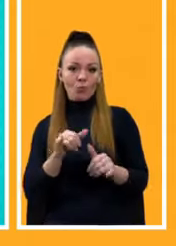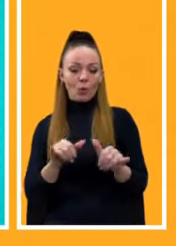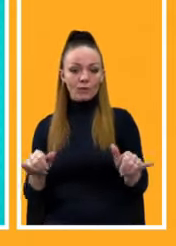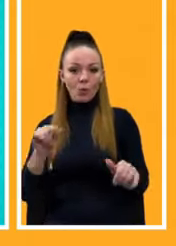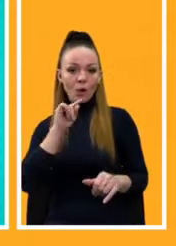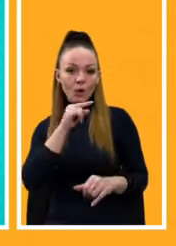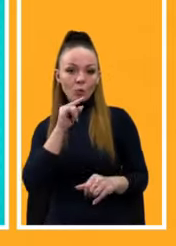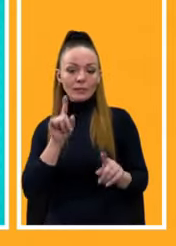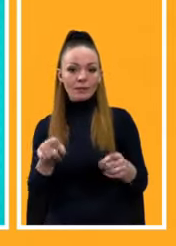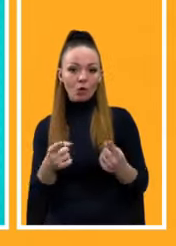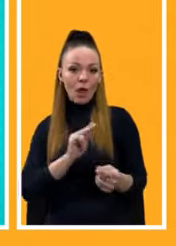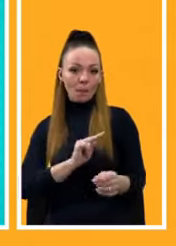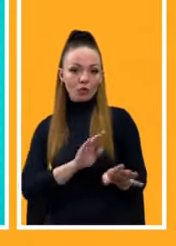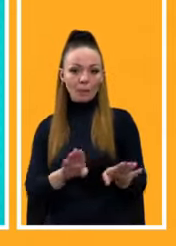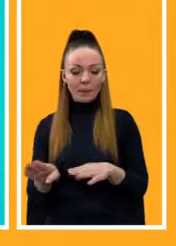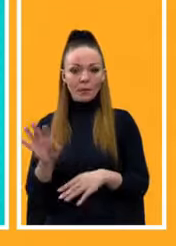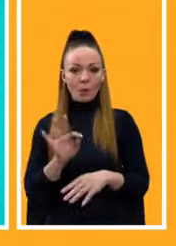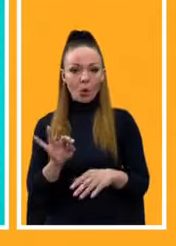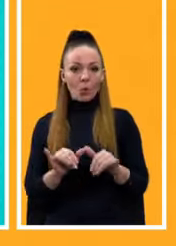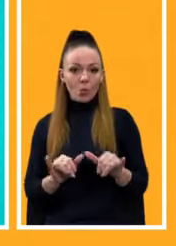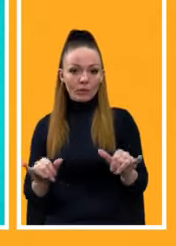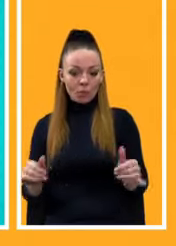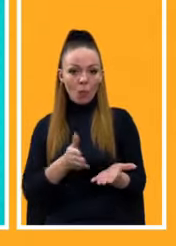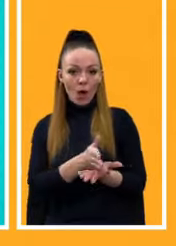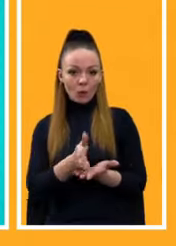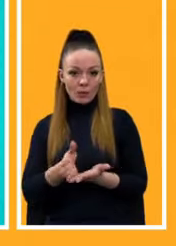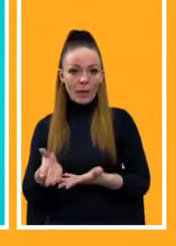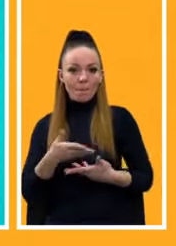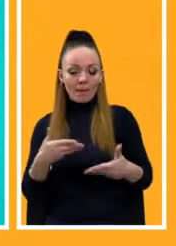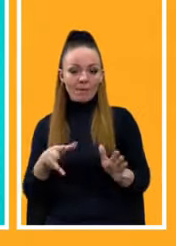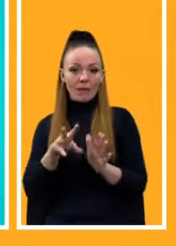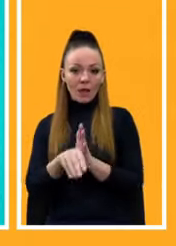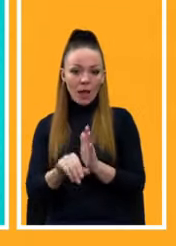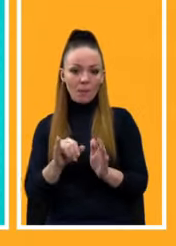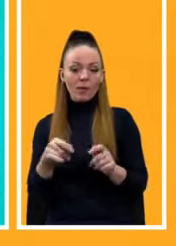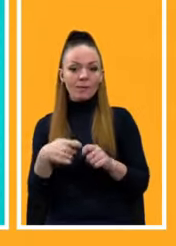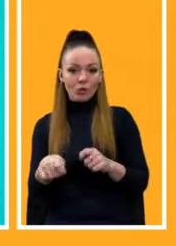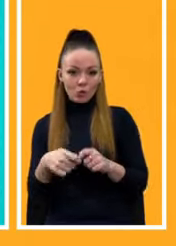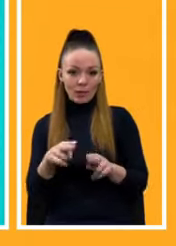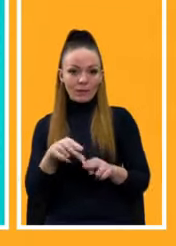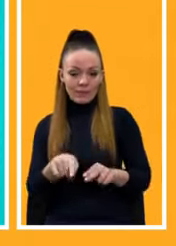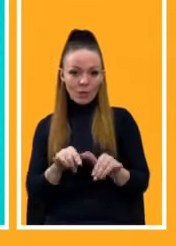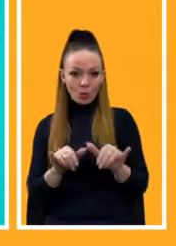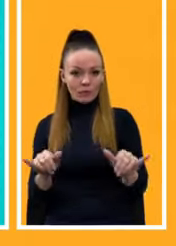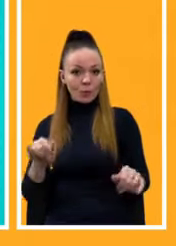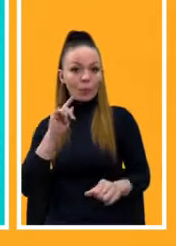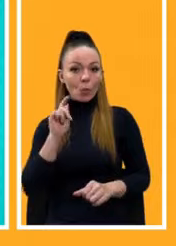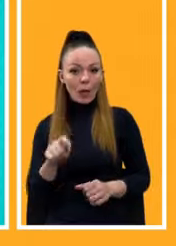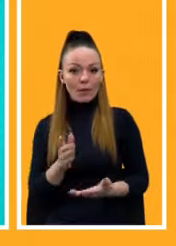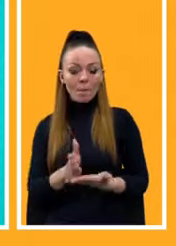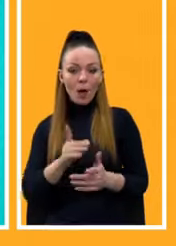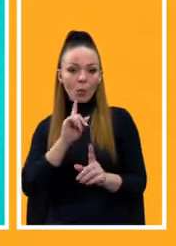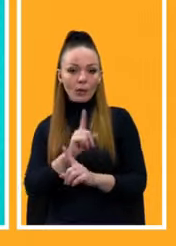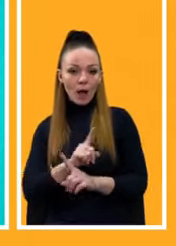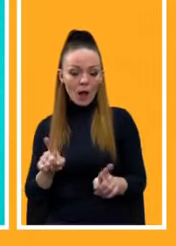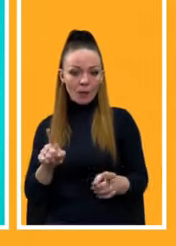створення робочих місць, про розвиток голозей. Ми вкладаємо і інвестуємо в цей розвиток. Україна має унікальне